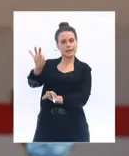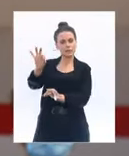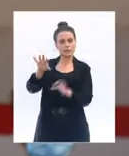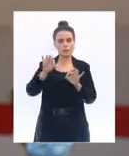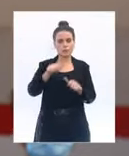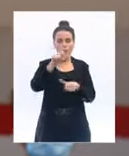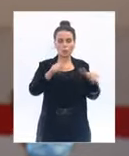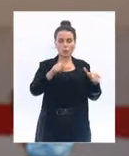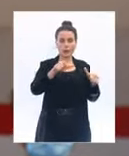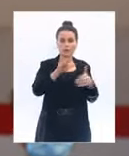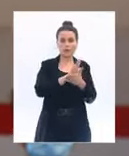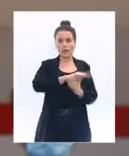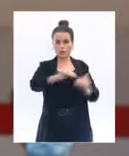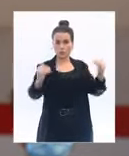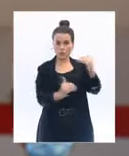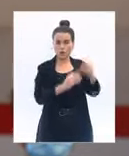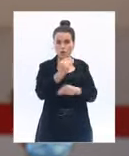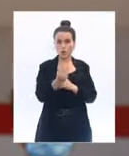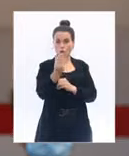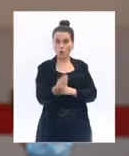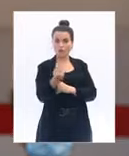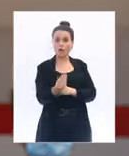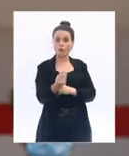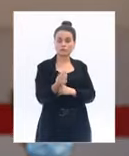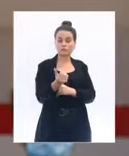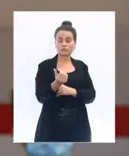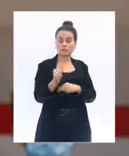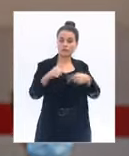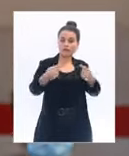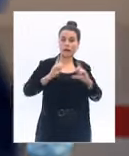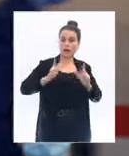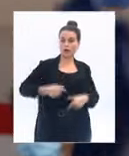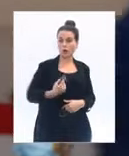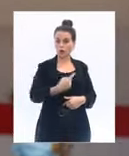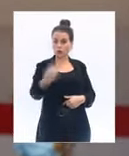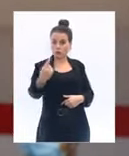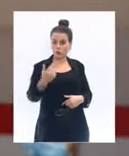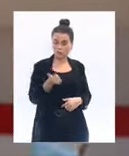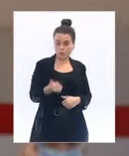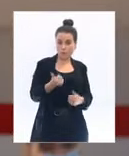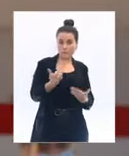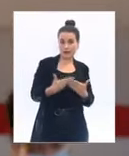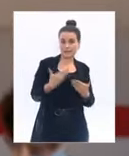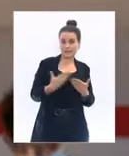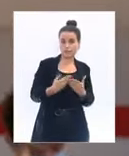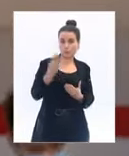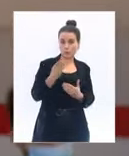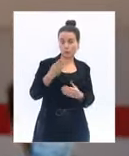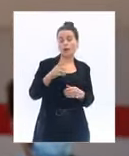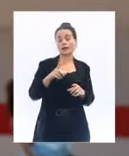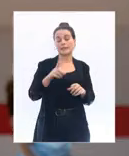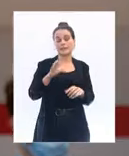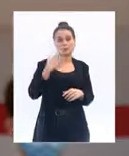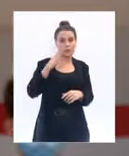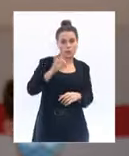mineurs, voire les enfants qui se rendront à l'école par leurs propres moyens ? Faudra-t-il une attestation ? Et si oui, à partir de quel âge ? Nous avons également